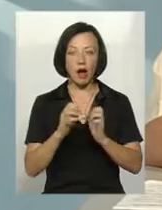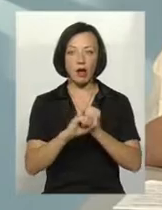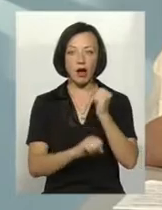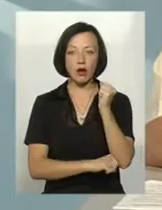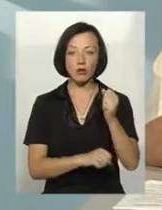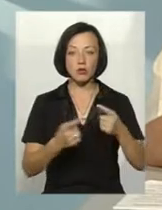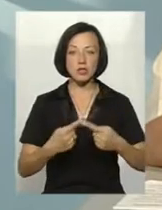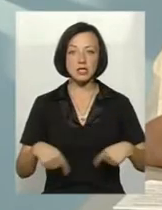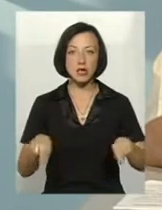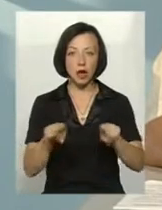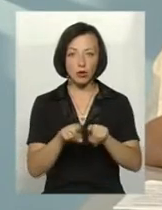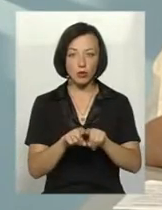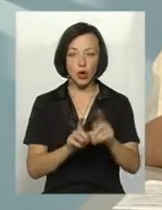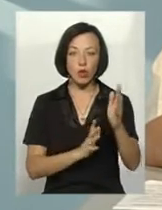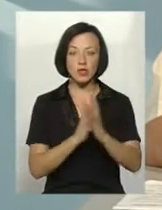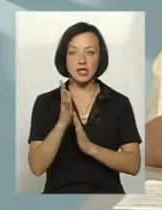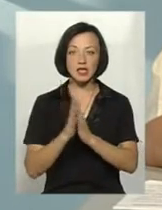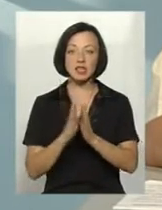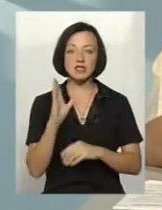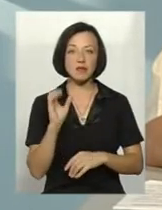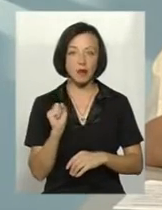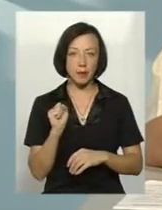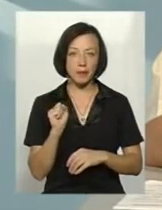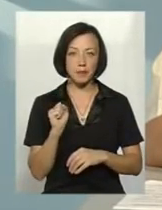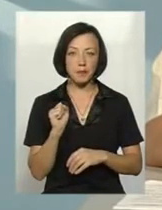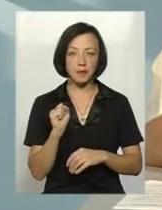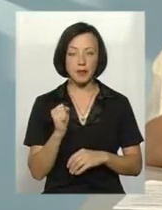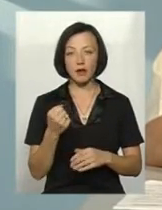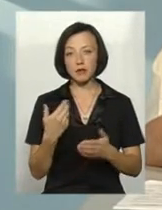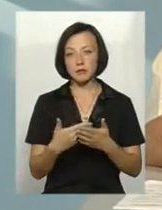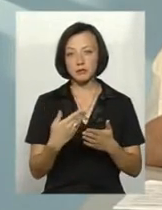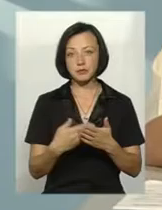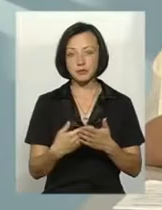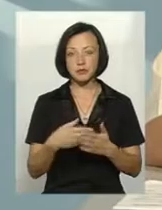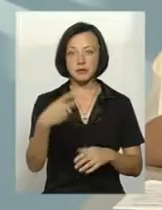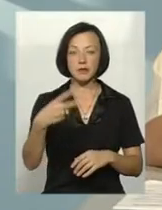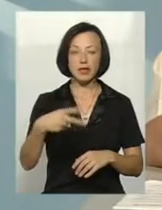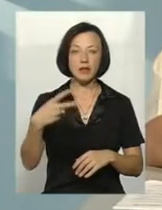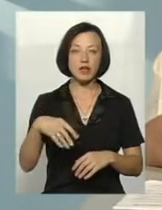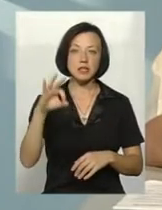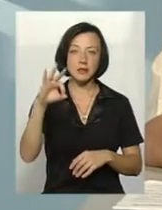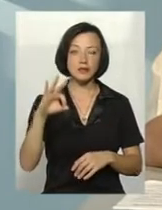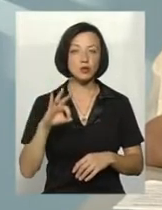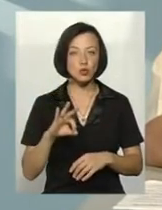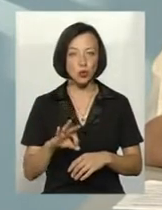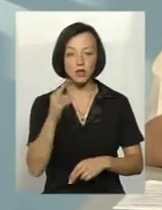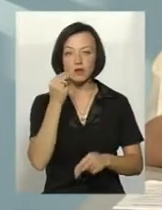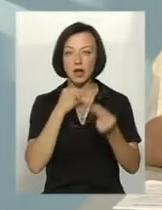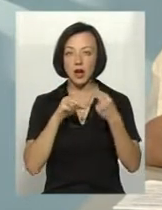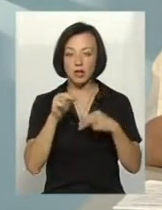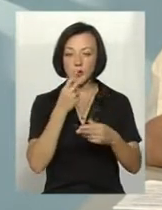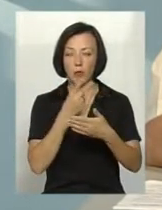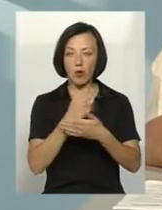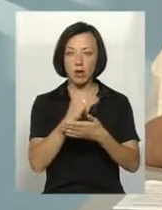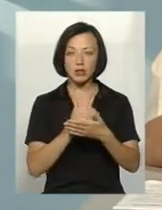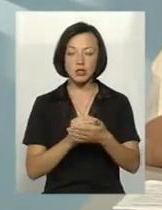секторі, в секторі рослинства на відсотків 20 – кращі показники,